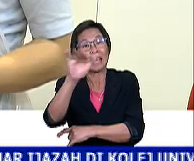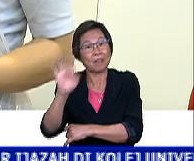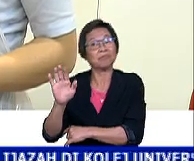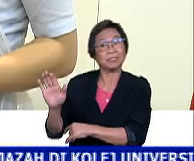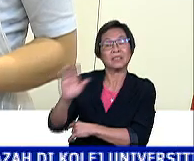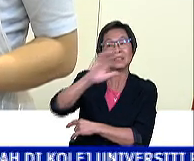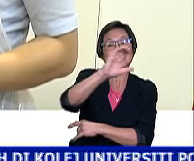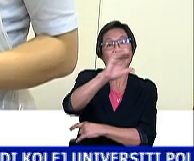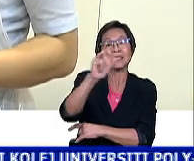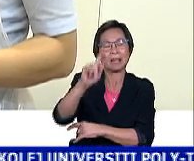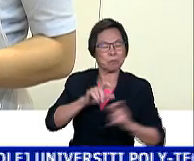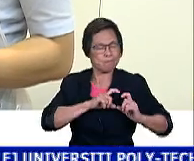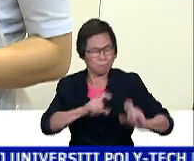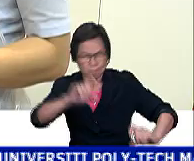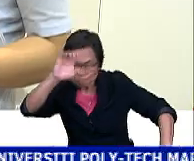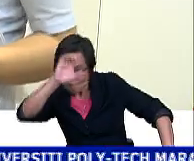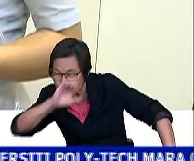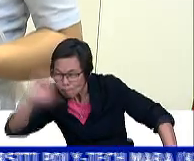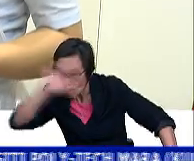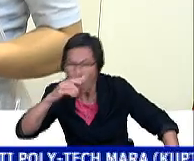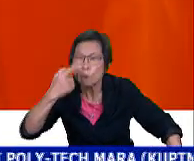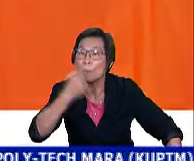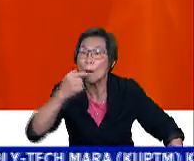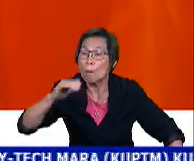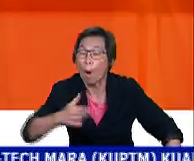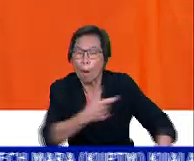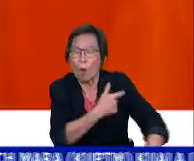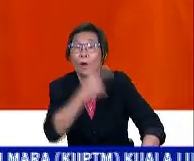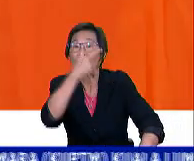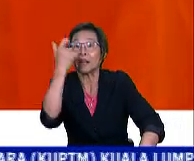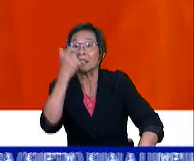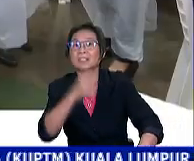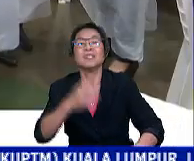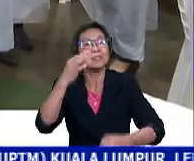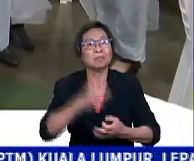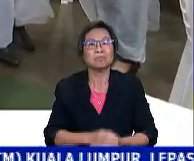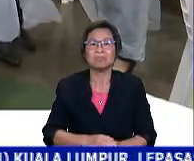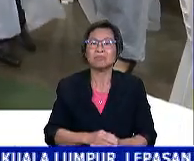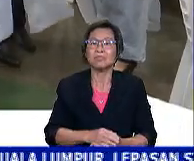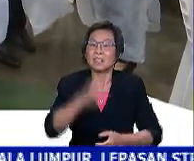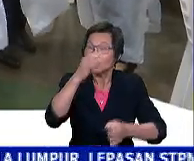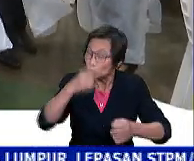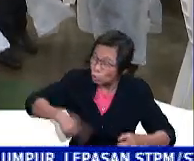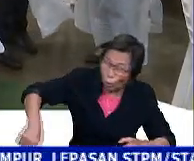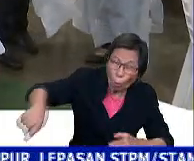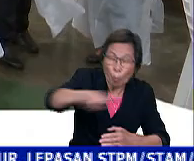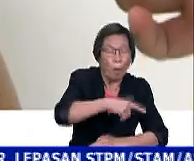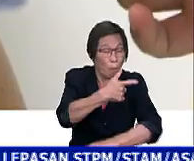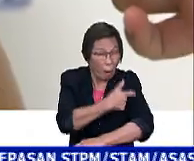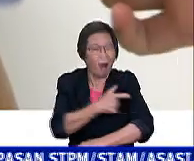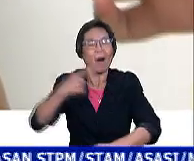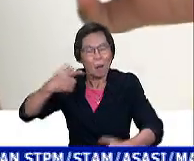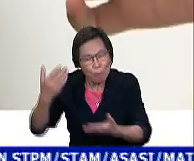COVID-19 Komite menjejaki golongan itu. Kerana tidak ada di antara kita yang selamat sehingga semuanya selamat.